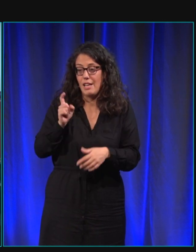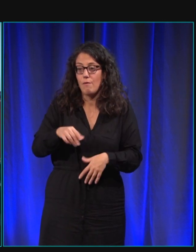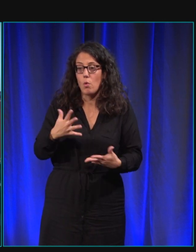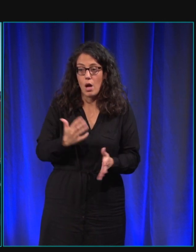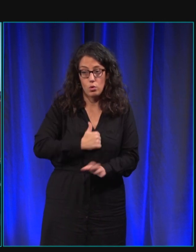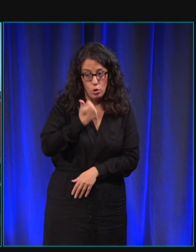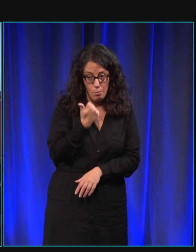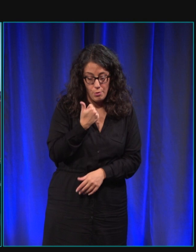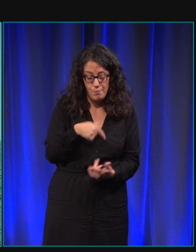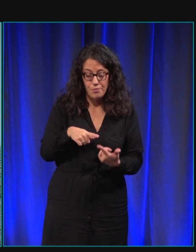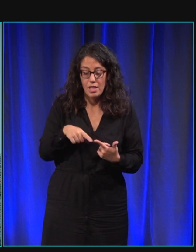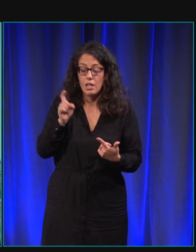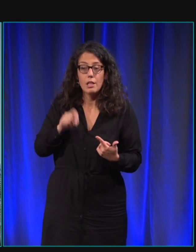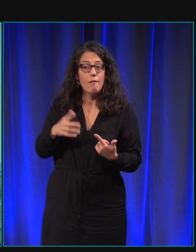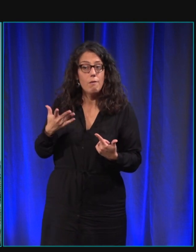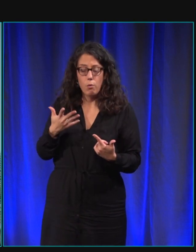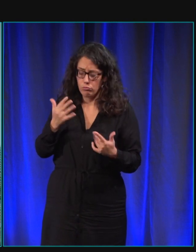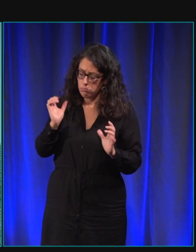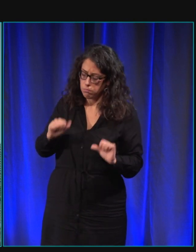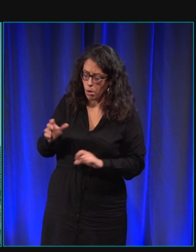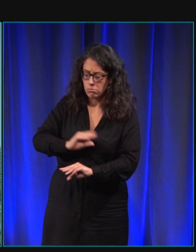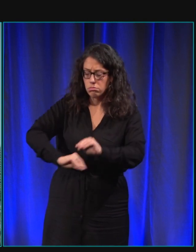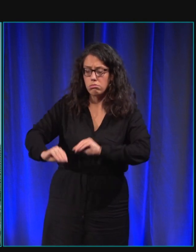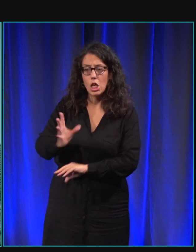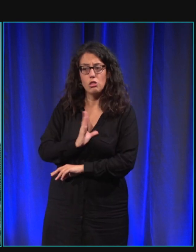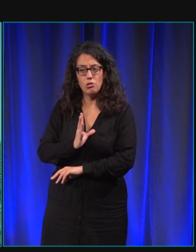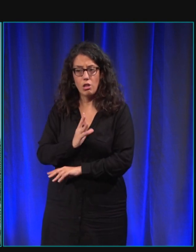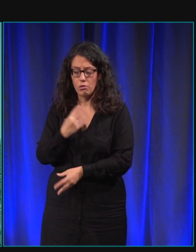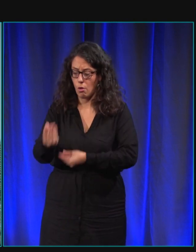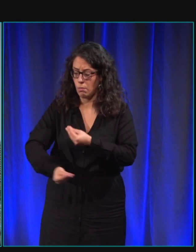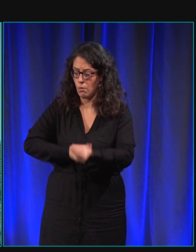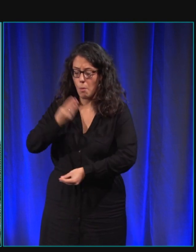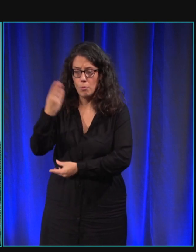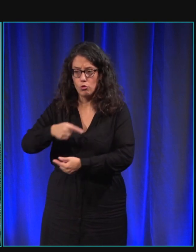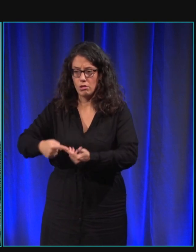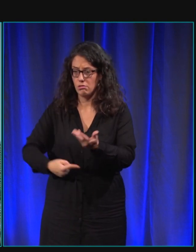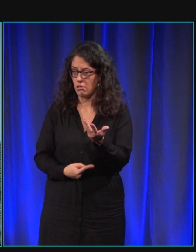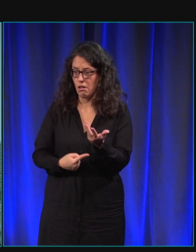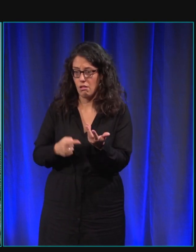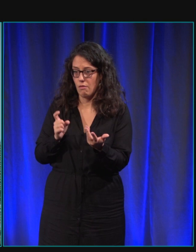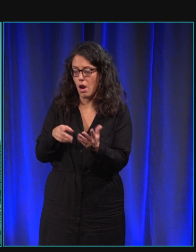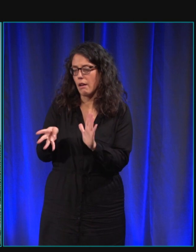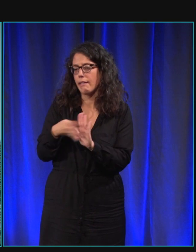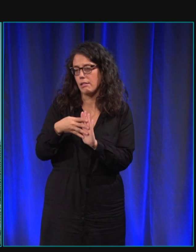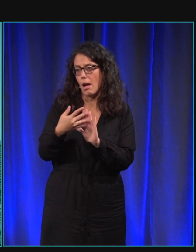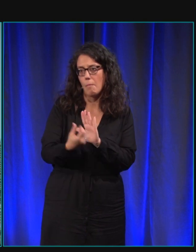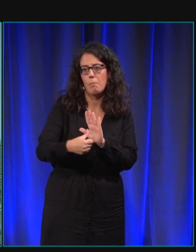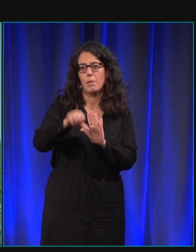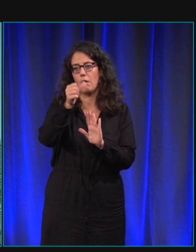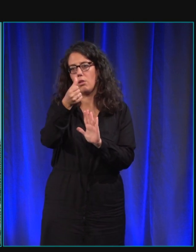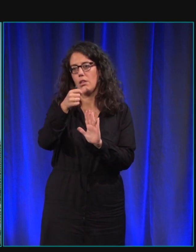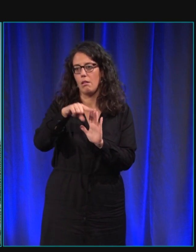'occuper du chien de lui apporter tout ce qu'il a besoin voilà c'est le critère prioritaire